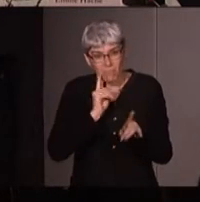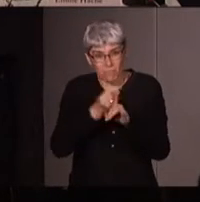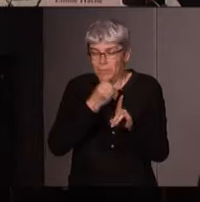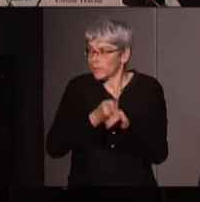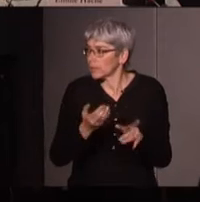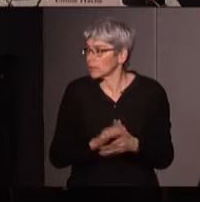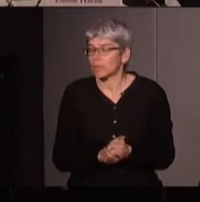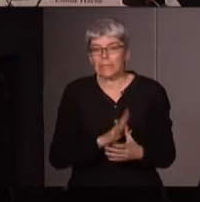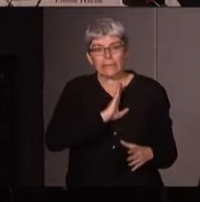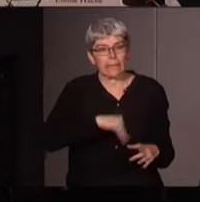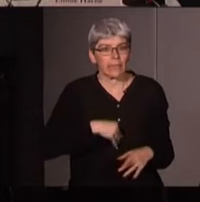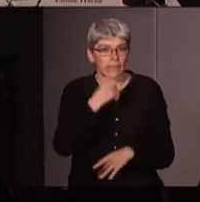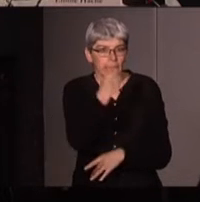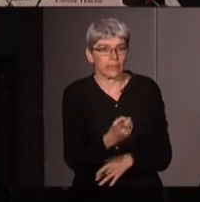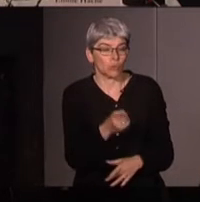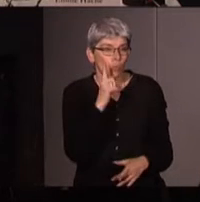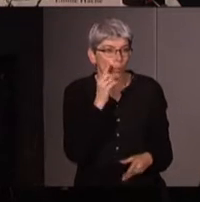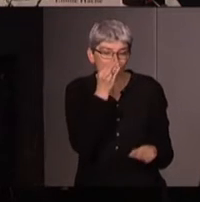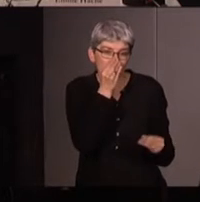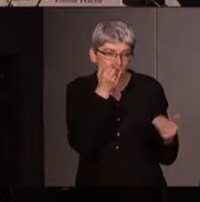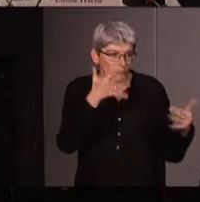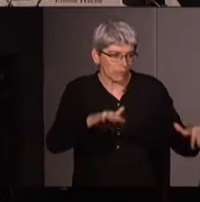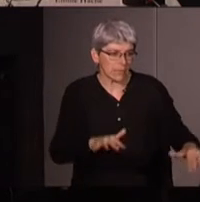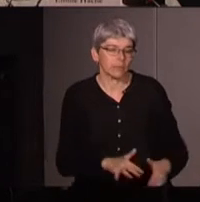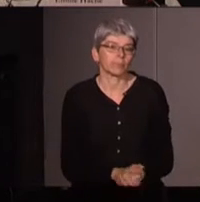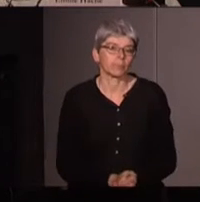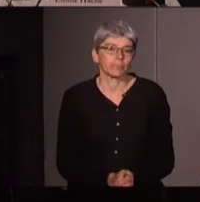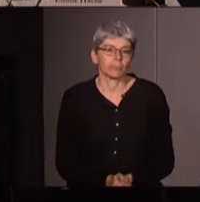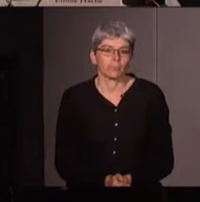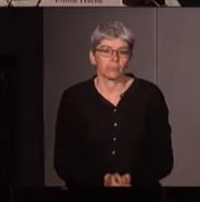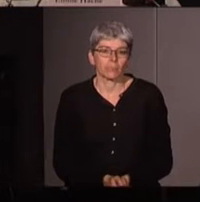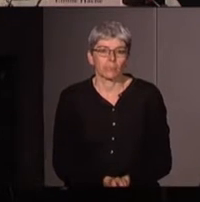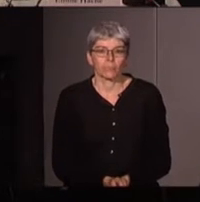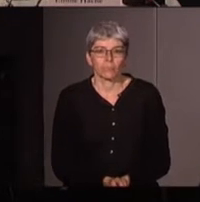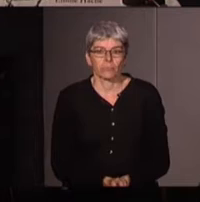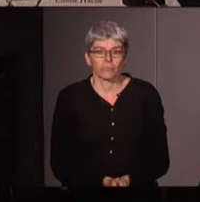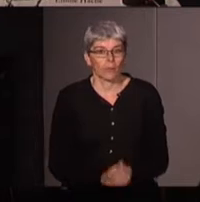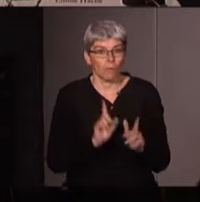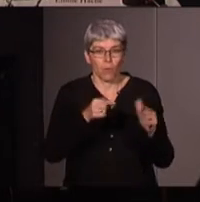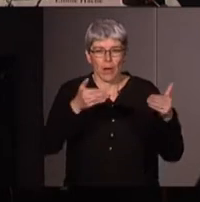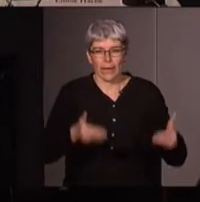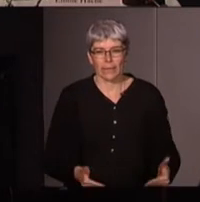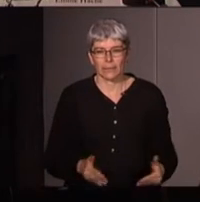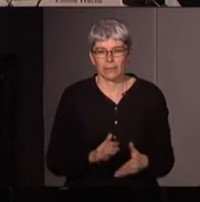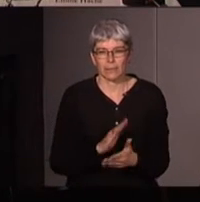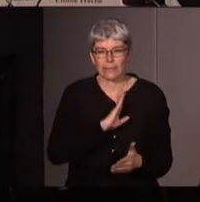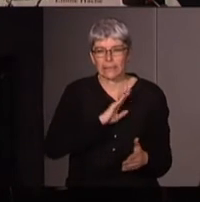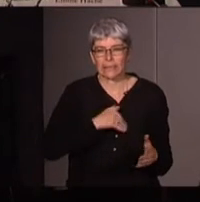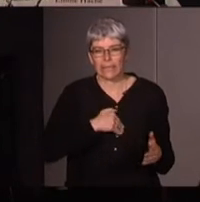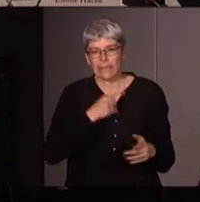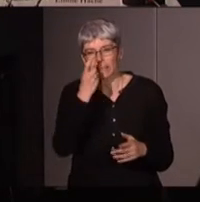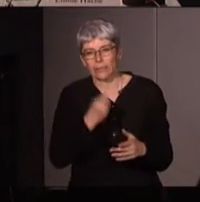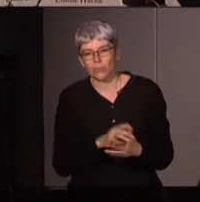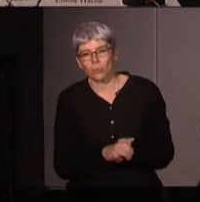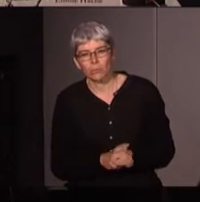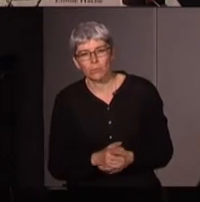on va prendre une dernière question parce qu'on s'approche vraiment de l'heure fatidique de devoir arrêter donc une dernière question je vois un doigt